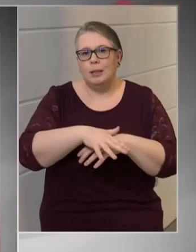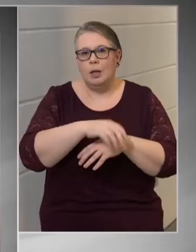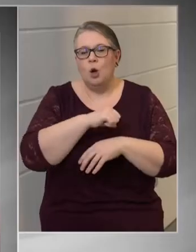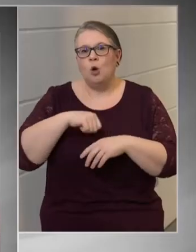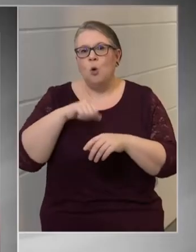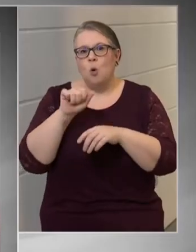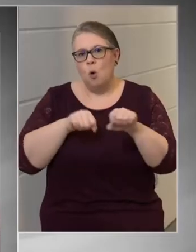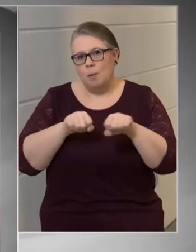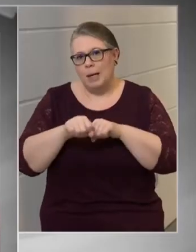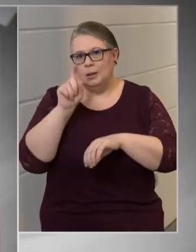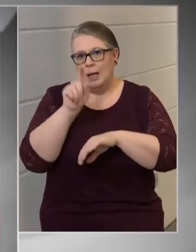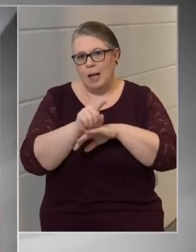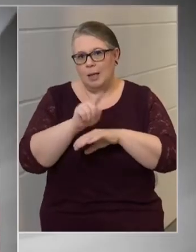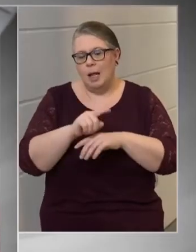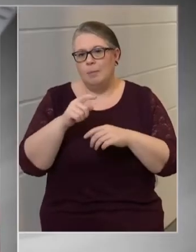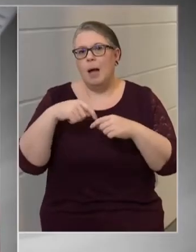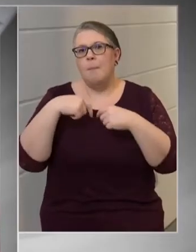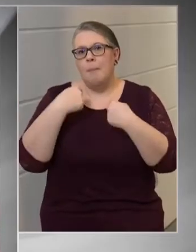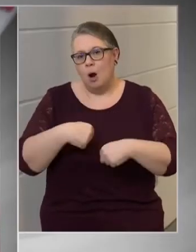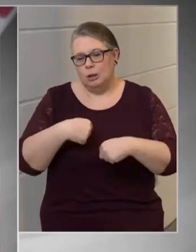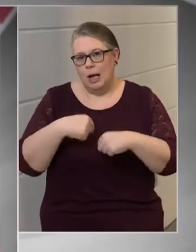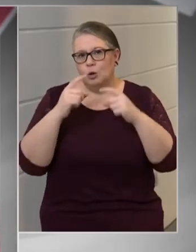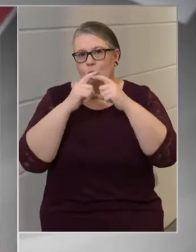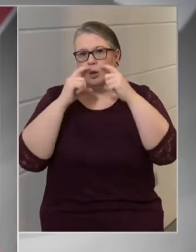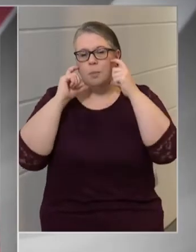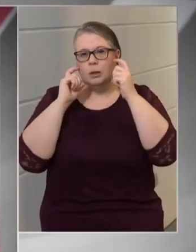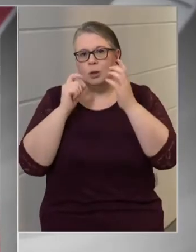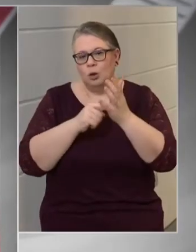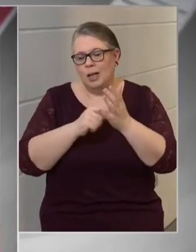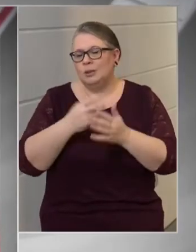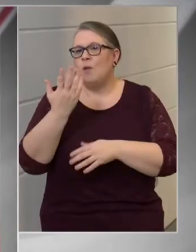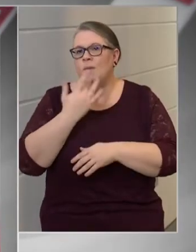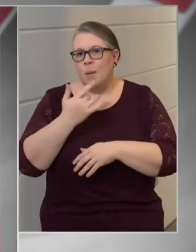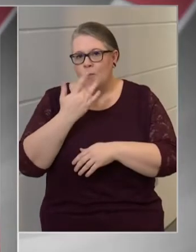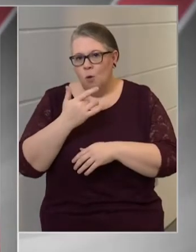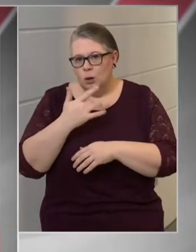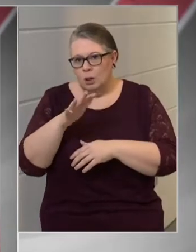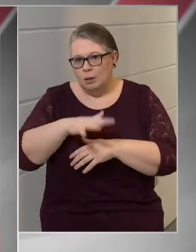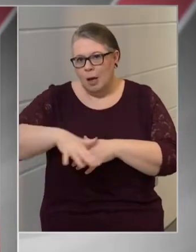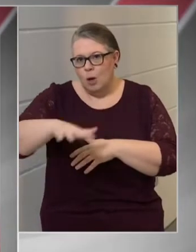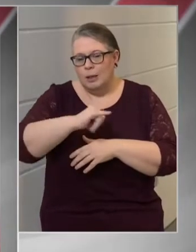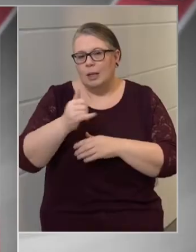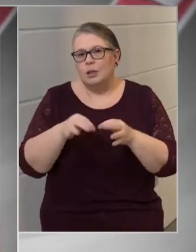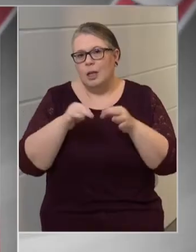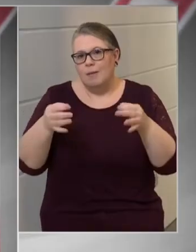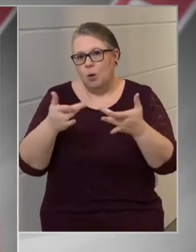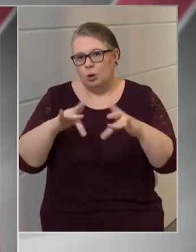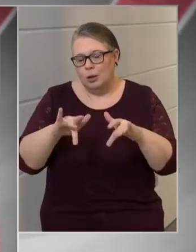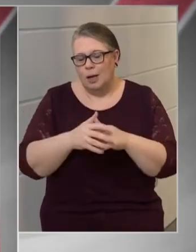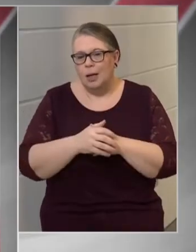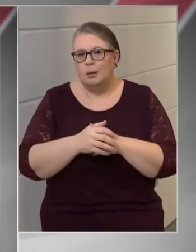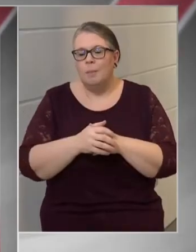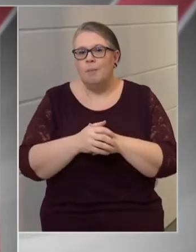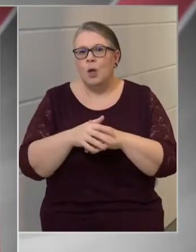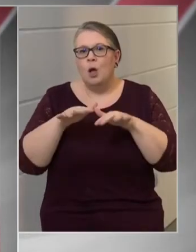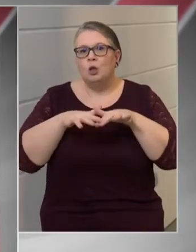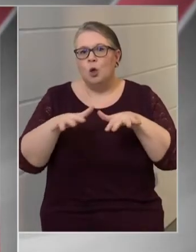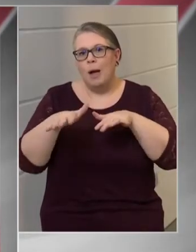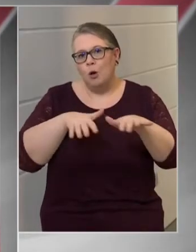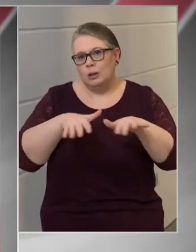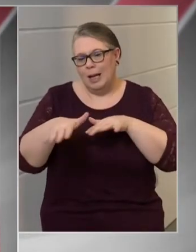önkormányzati rendeletekben elrendelt maszkviselési kötelezettségnek nem tettek eleget a közterületen, illetve a nyilvános helyeken. A